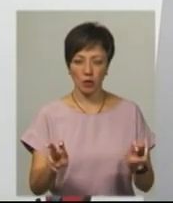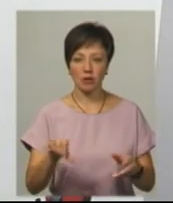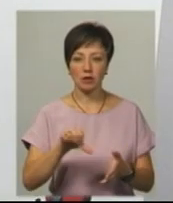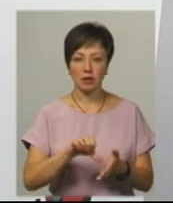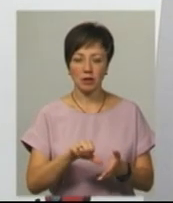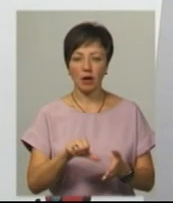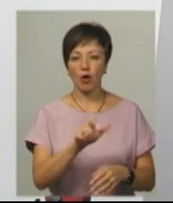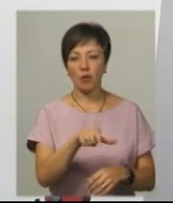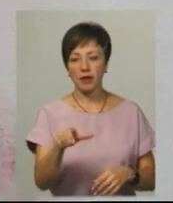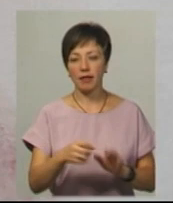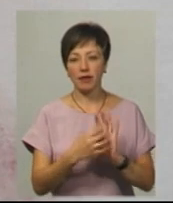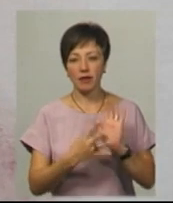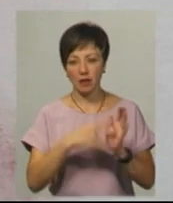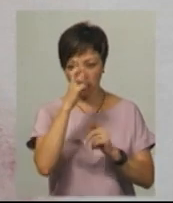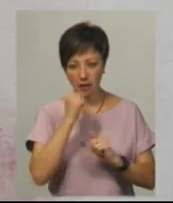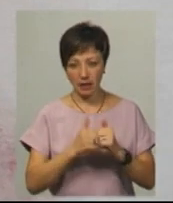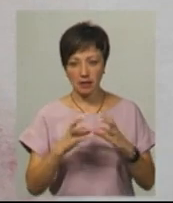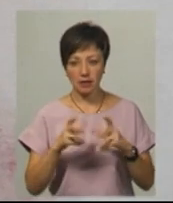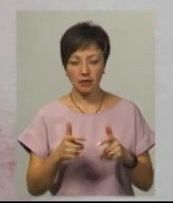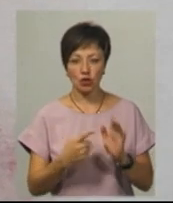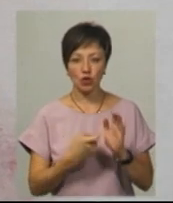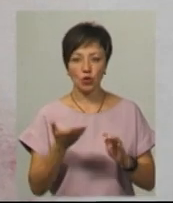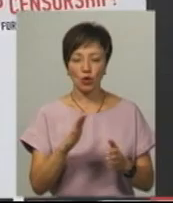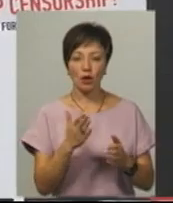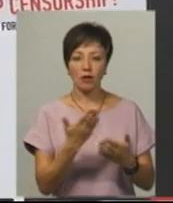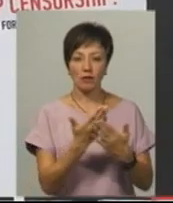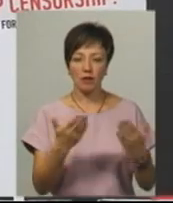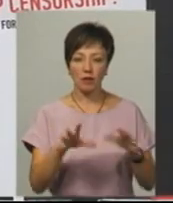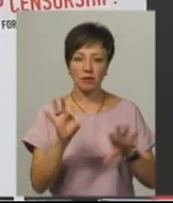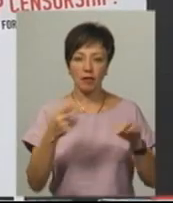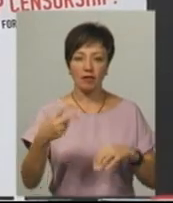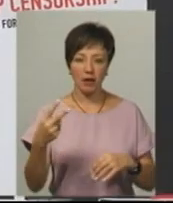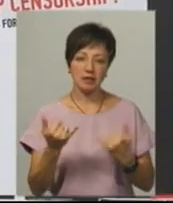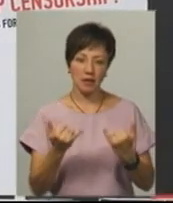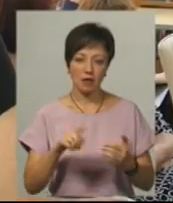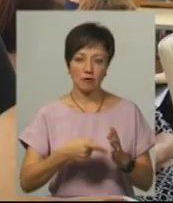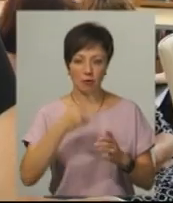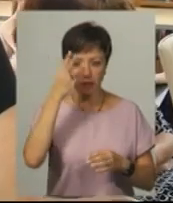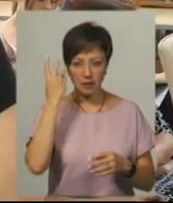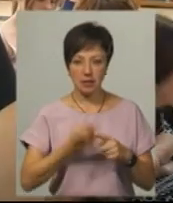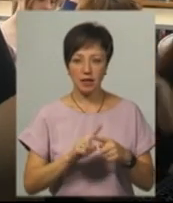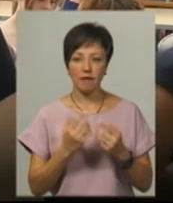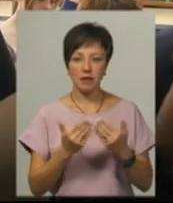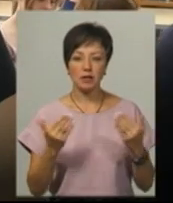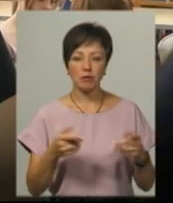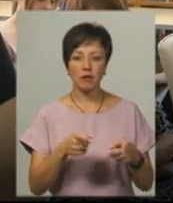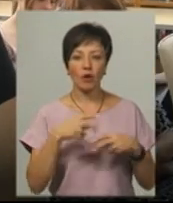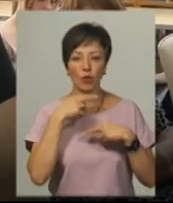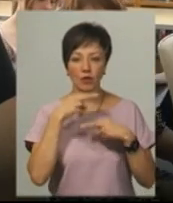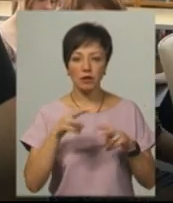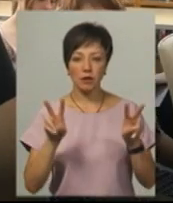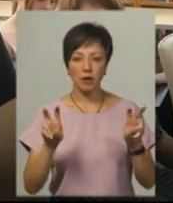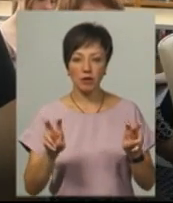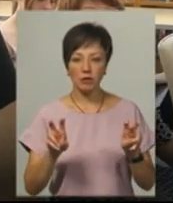взяли участь громадяни з 19 країн світу. Це 600 робіт, з яких обрали 20, які зараз в Хмельницькому. «Ця виставка привертає своєю